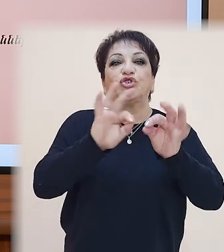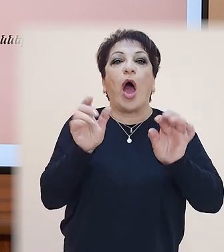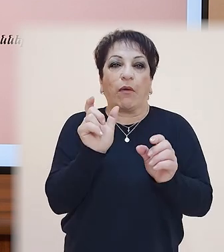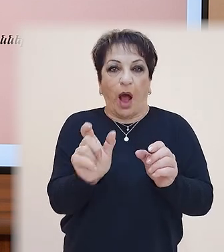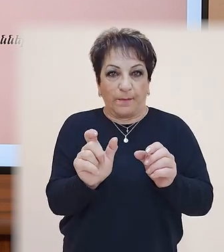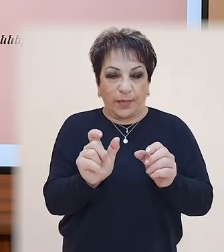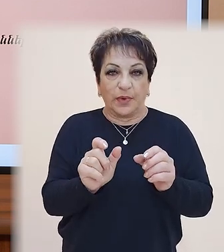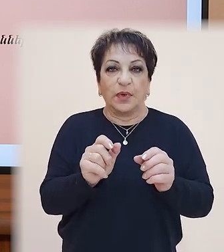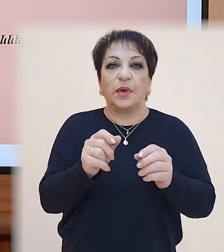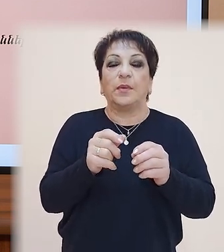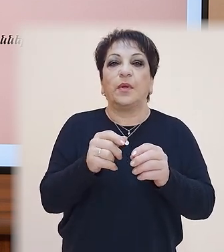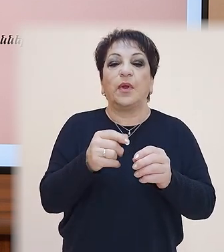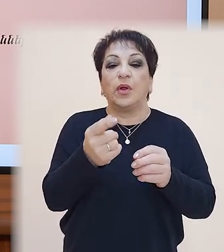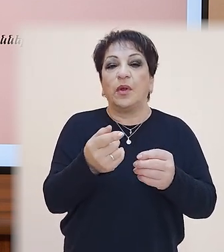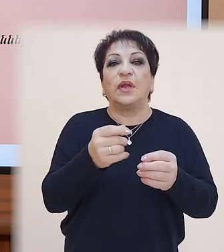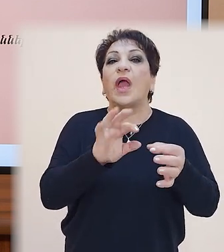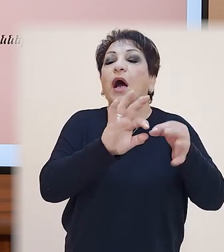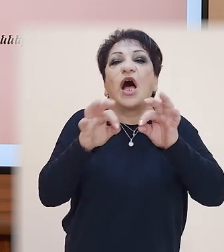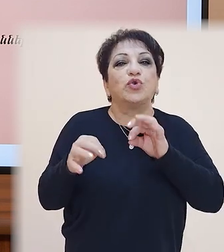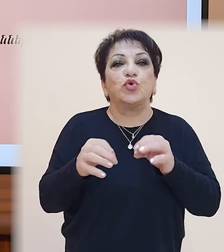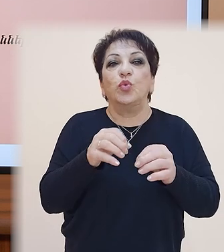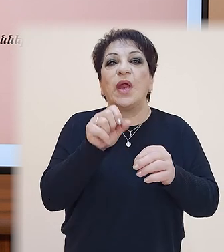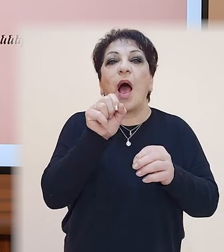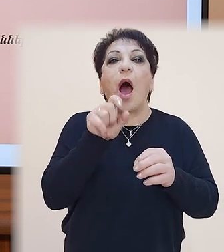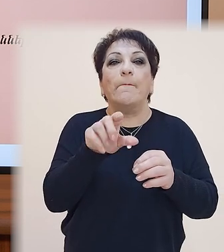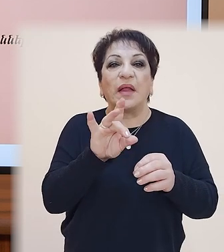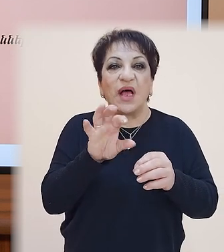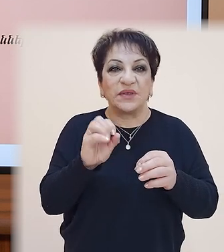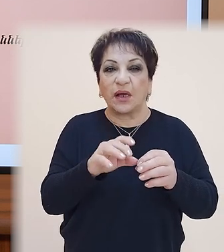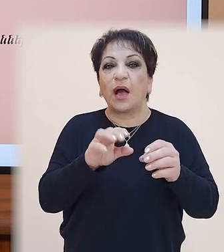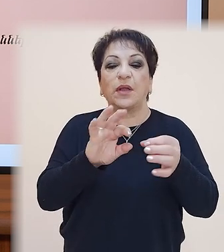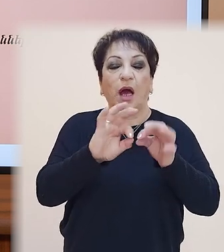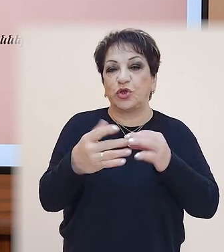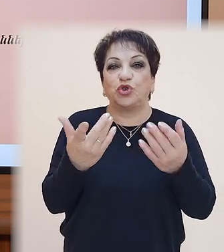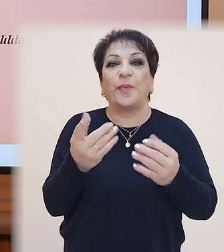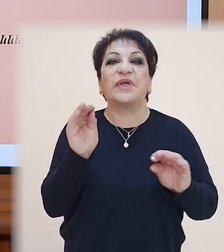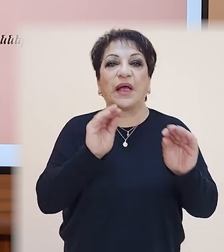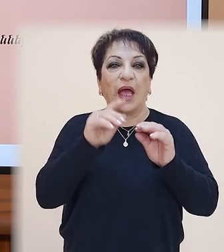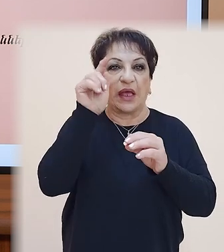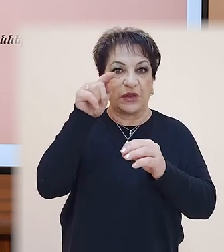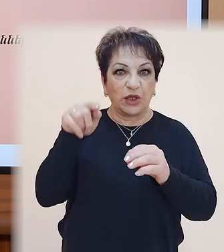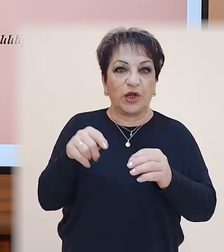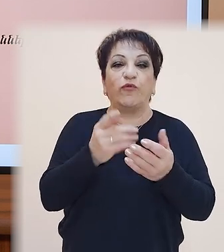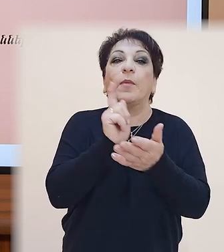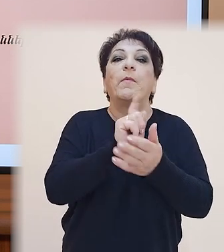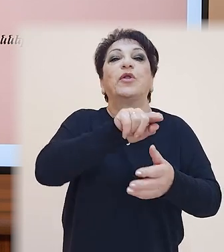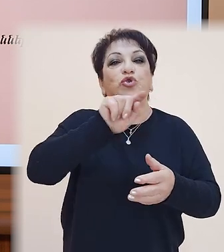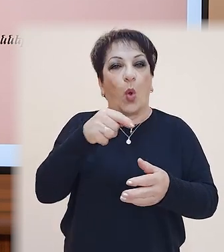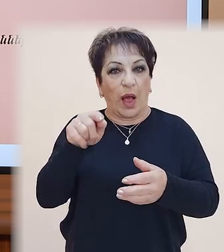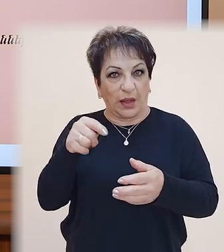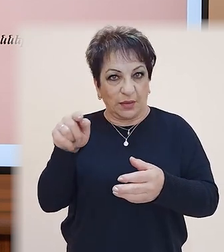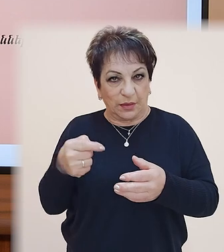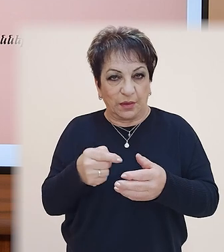կետադրություն է, ինչպես է կետադրվում համադասական նախադայությունները։ Համադասական շախկապներից առաջ դրվում է ստորակետ։ Դերևս կրծեր